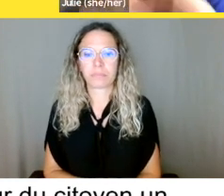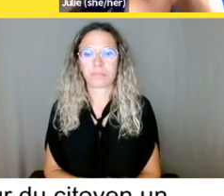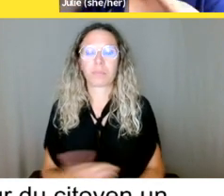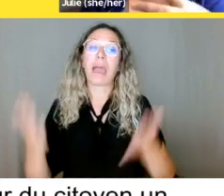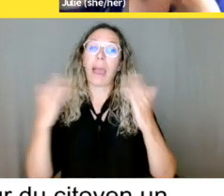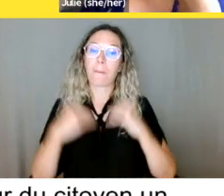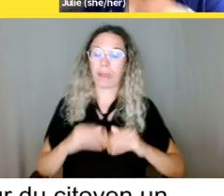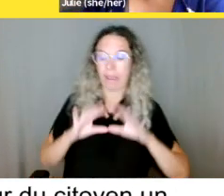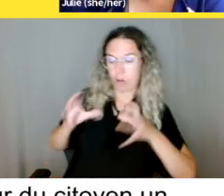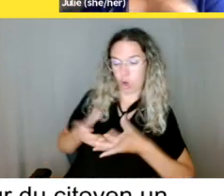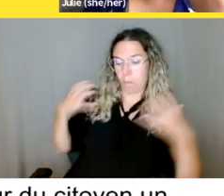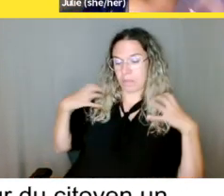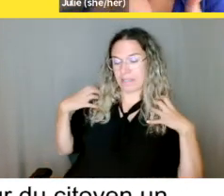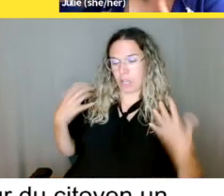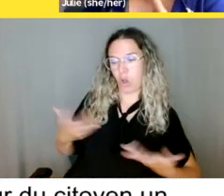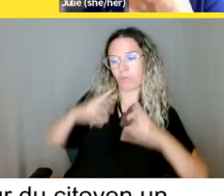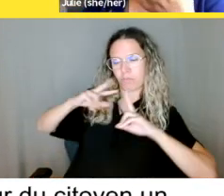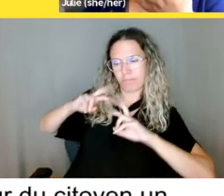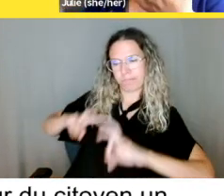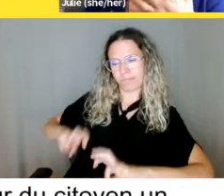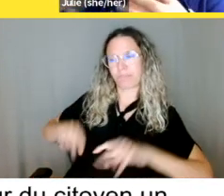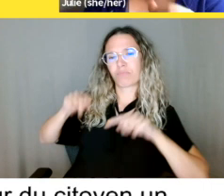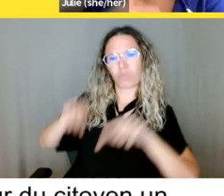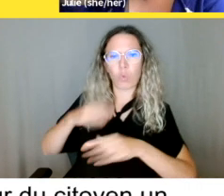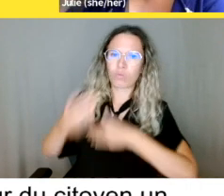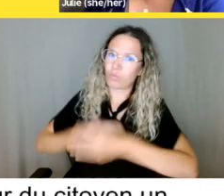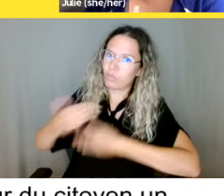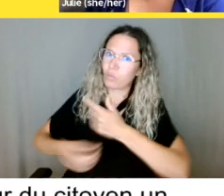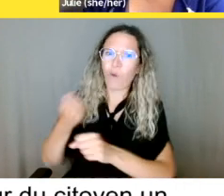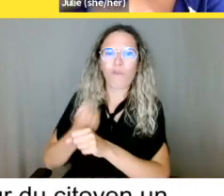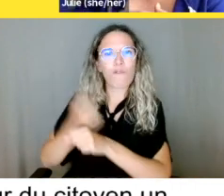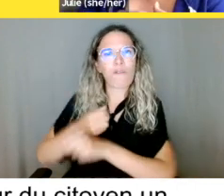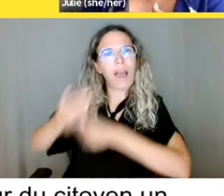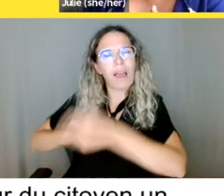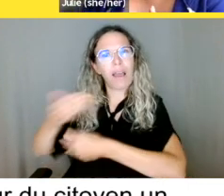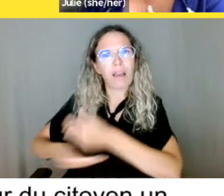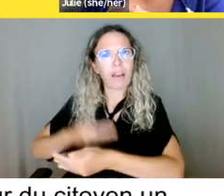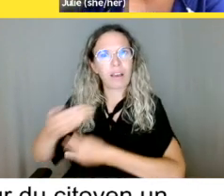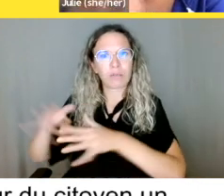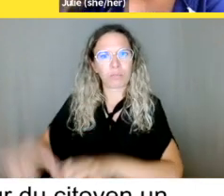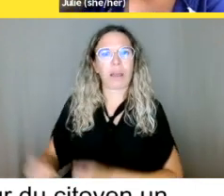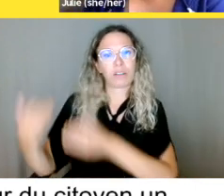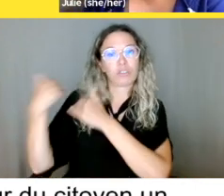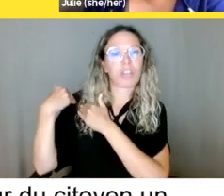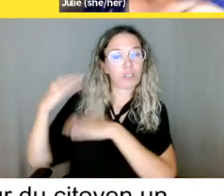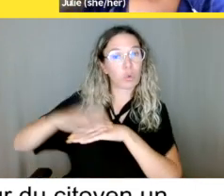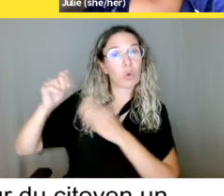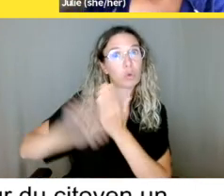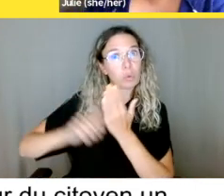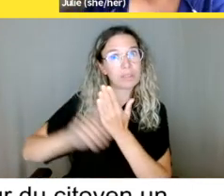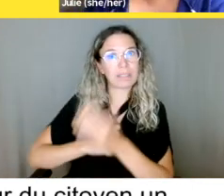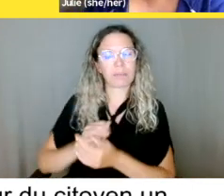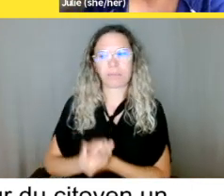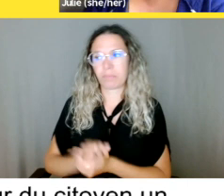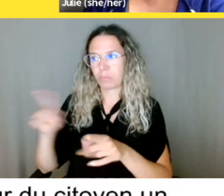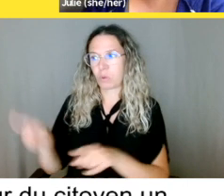prendre charge du dossier et va faire les investigations nécessaires, va déposer des recommandations, va parler